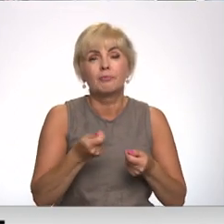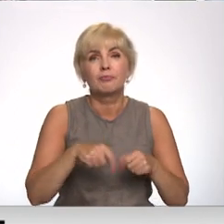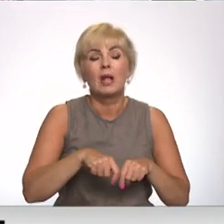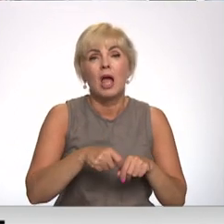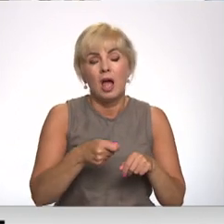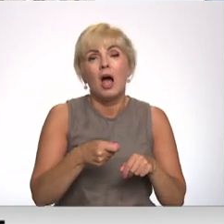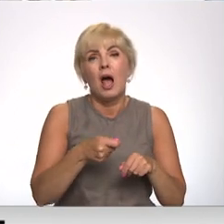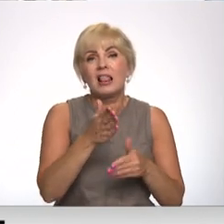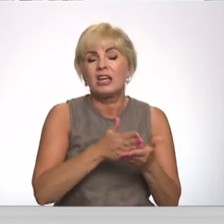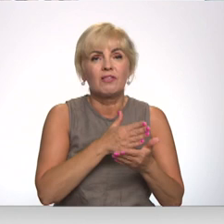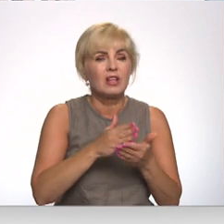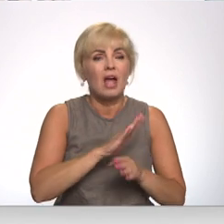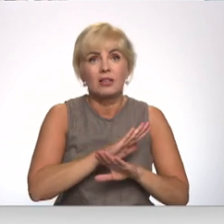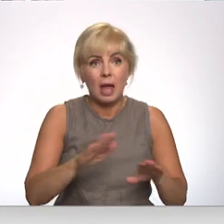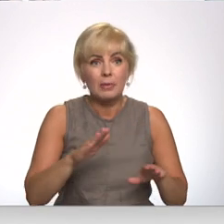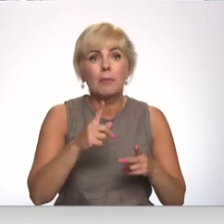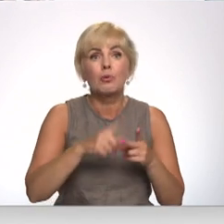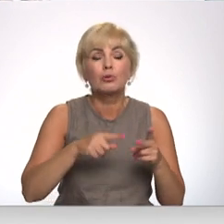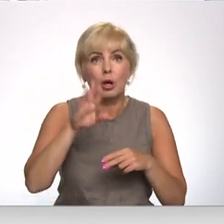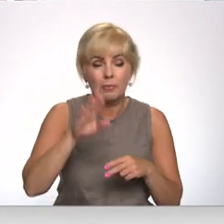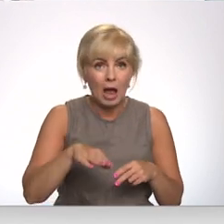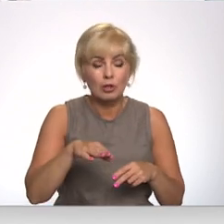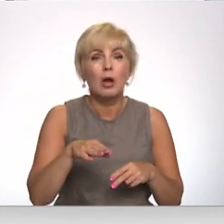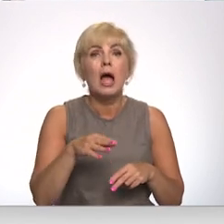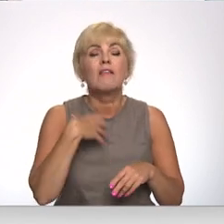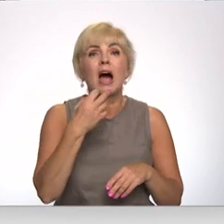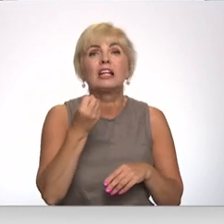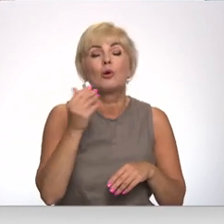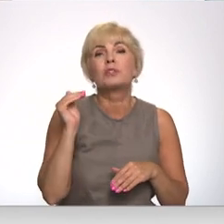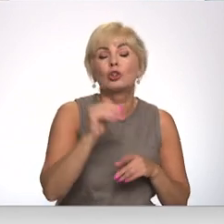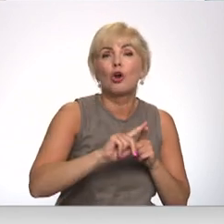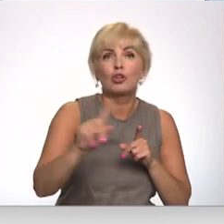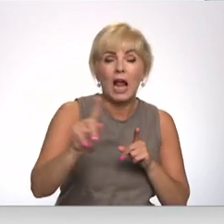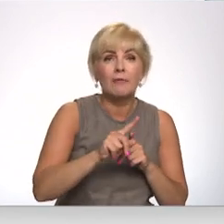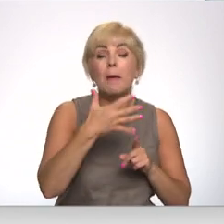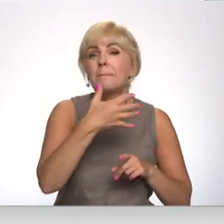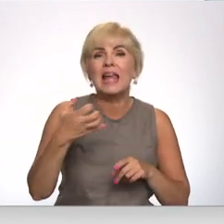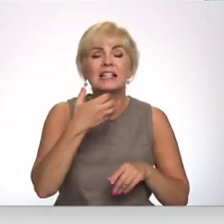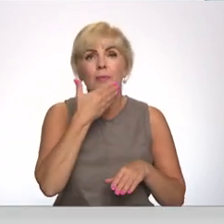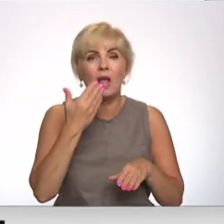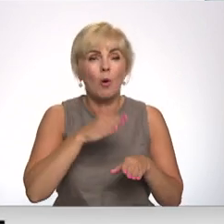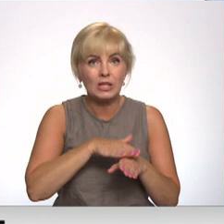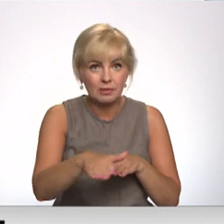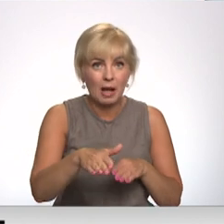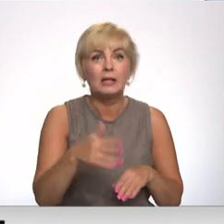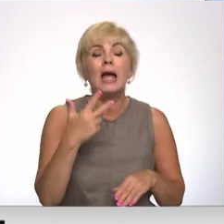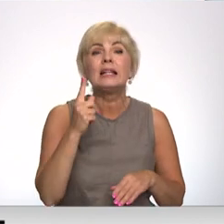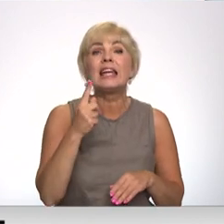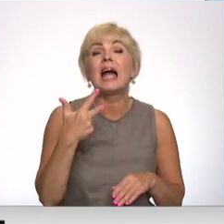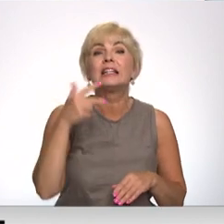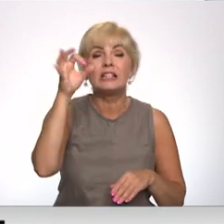Pas otru mēnešu laikā viņam bija jānodrušana 12 tūkstoši reizi, no kuriem 500 nav izpildīti, tad neizpildi ir 3%.